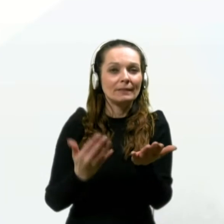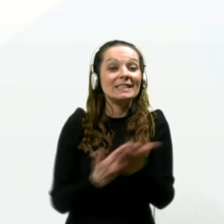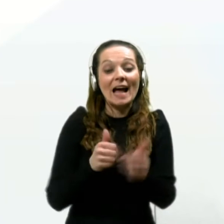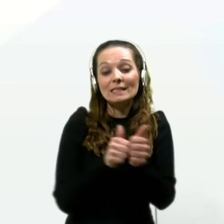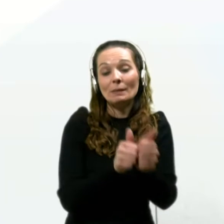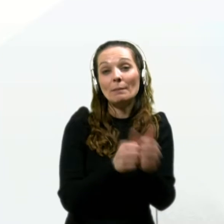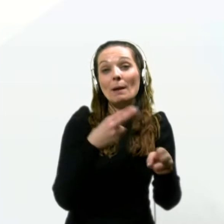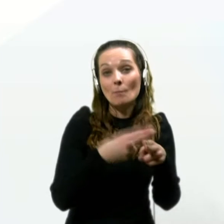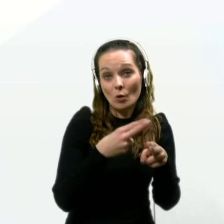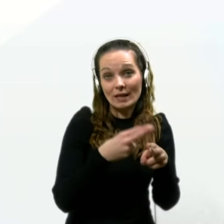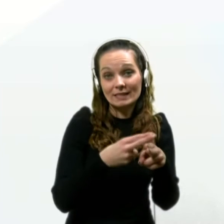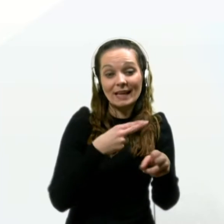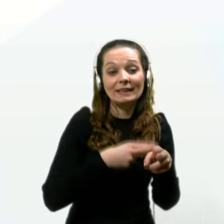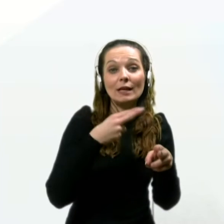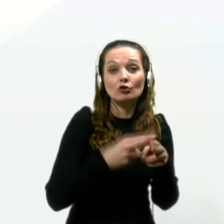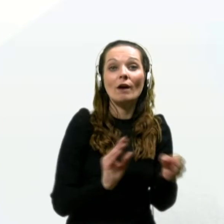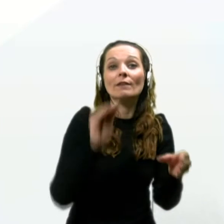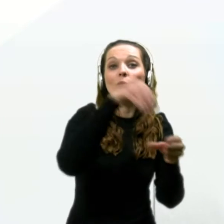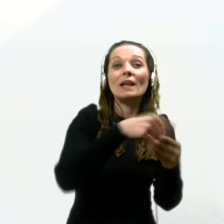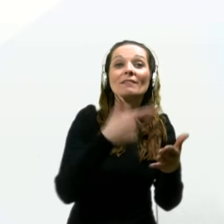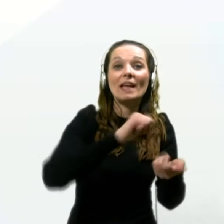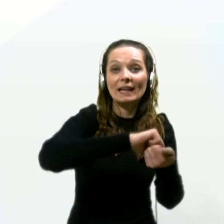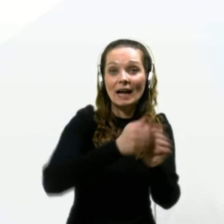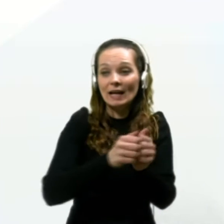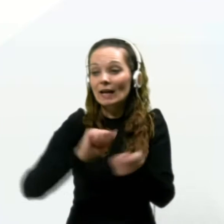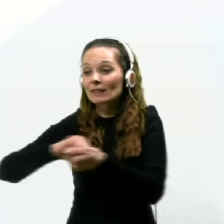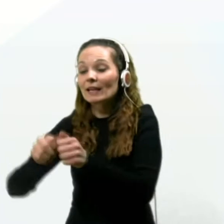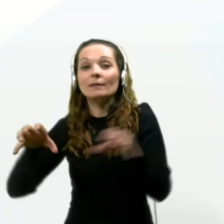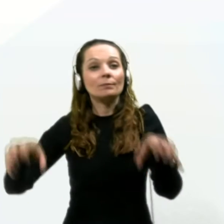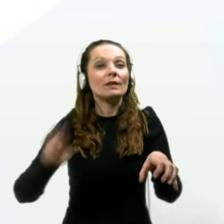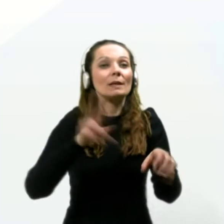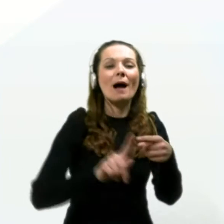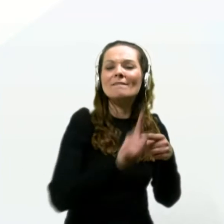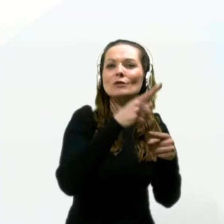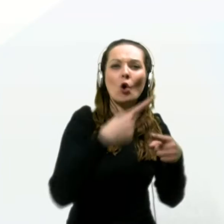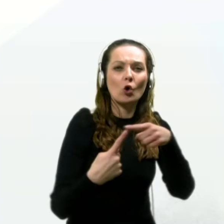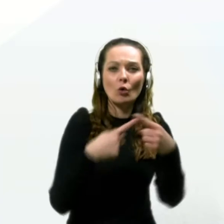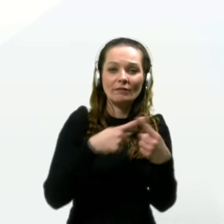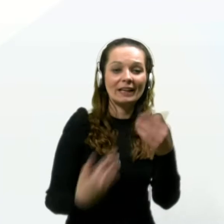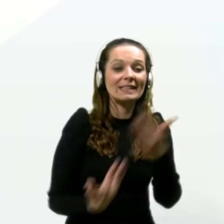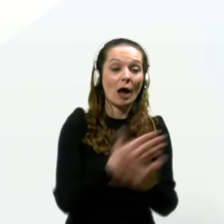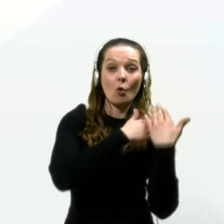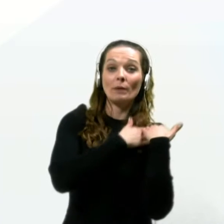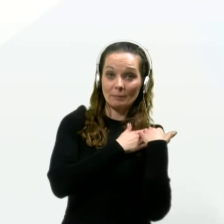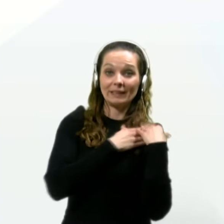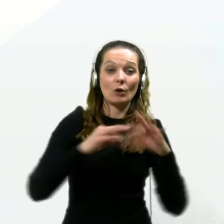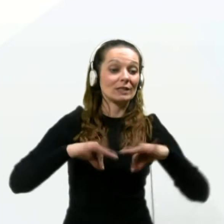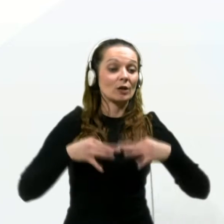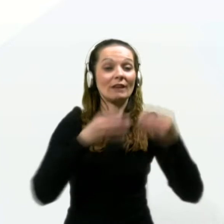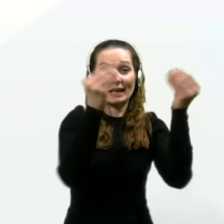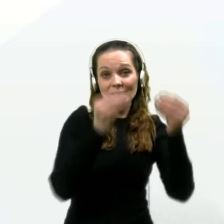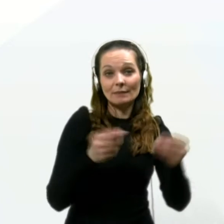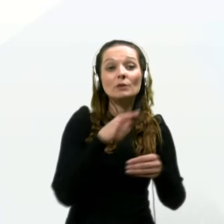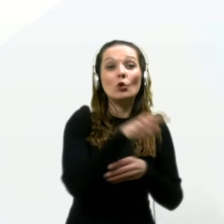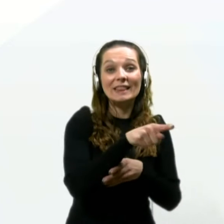spremljanje bolezni pravzaprav države uvrstil v dve kategorije. Tiste, ki imajo zelo visoko tveganje za obremenitev zdravstvenega sistema,